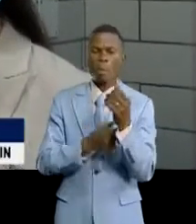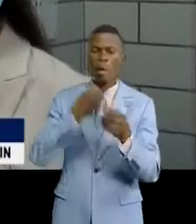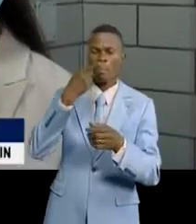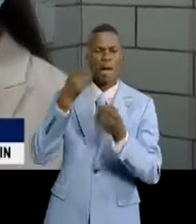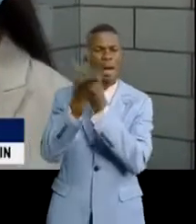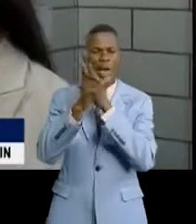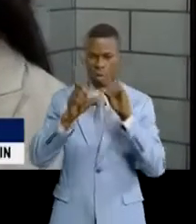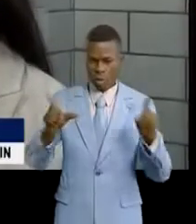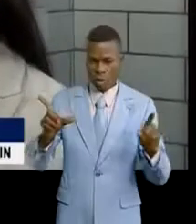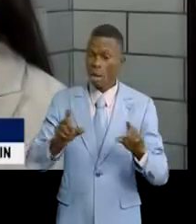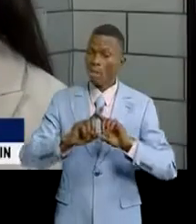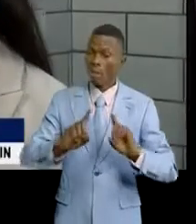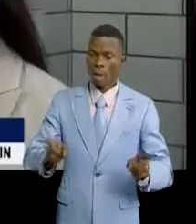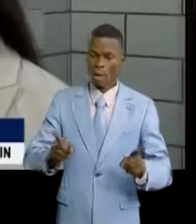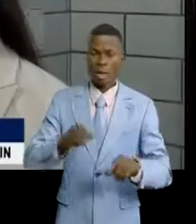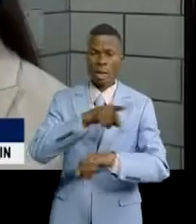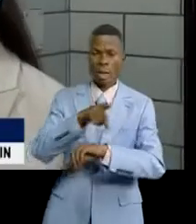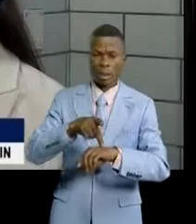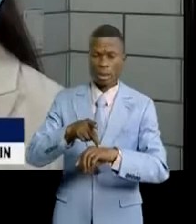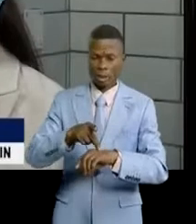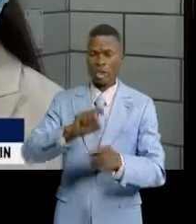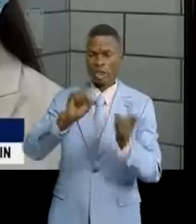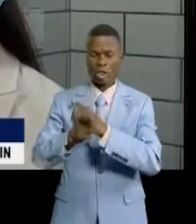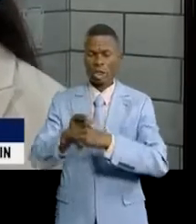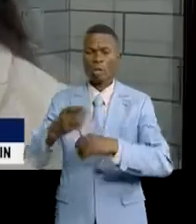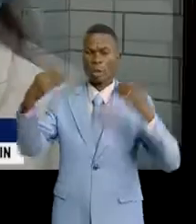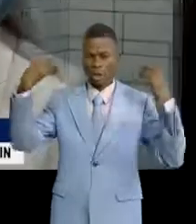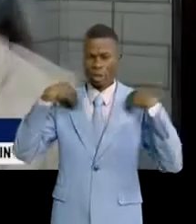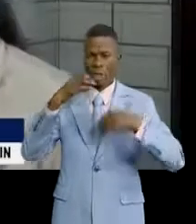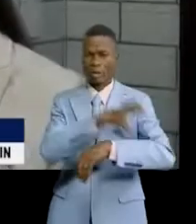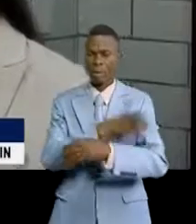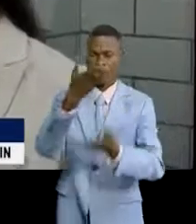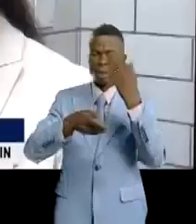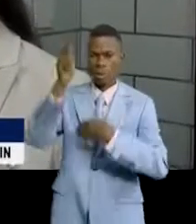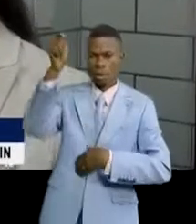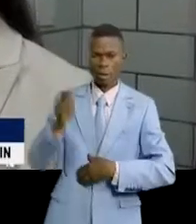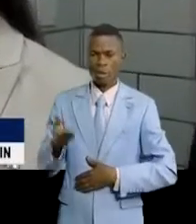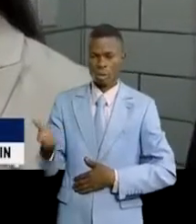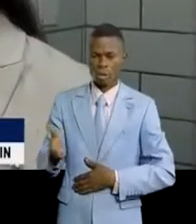librement malgré cette période d'état de siège Les méthodes pour respecter